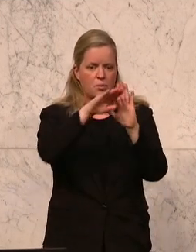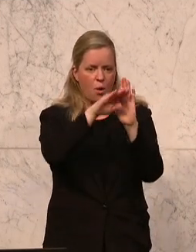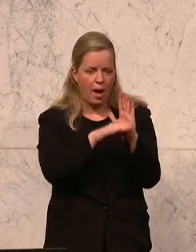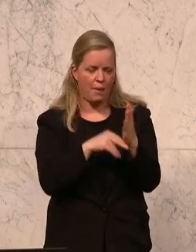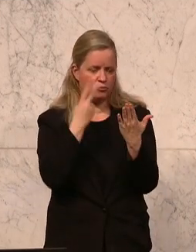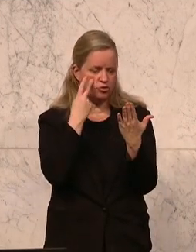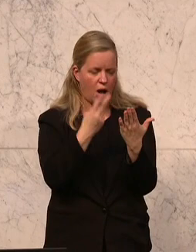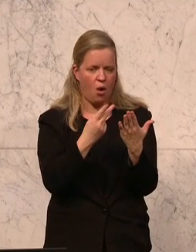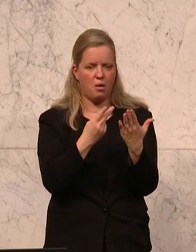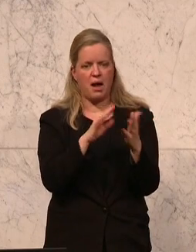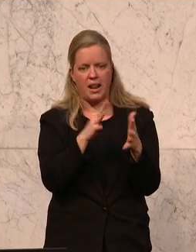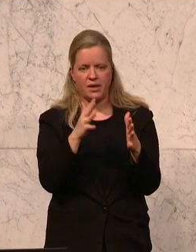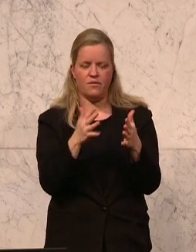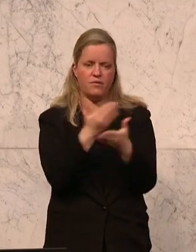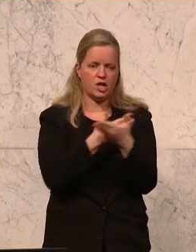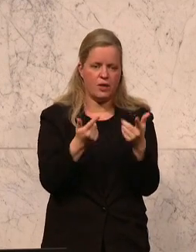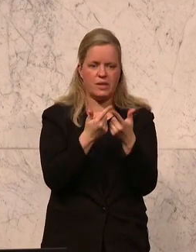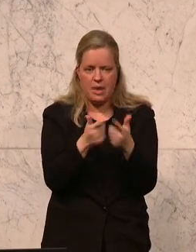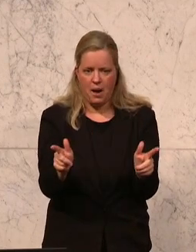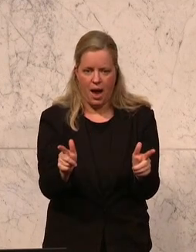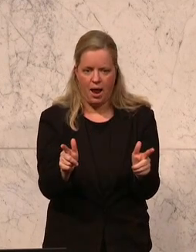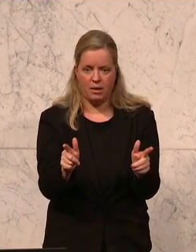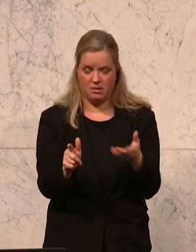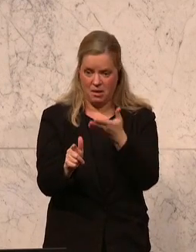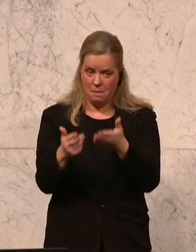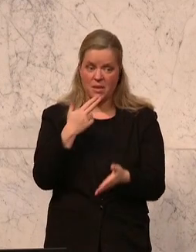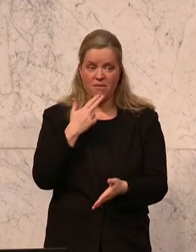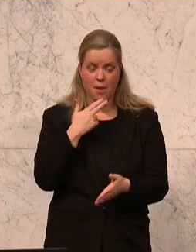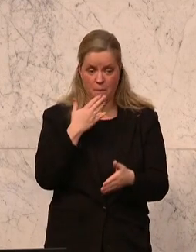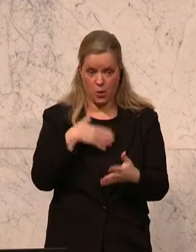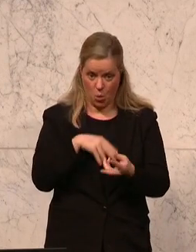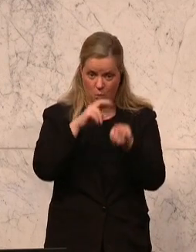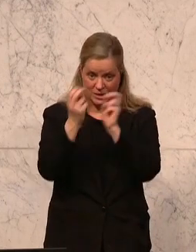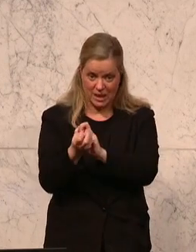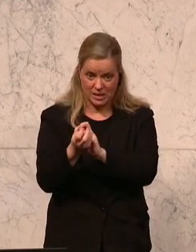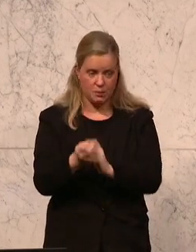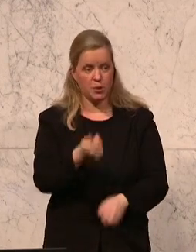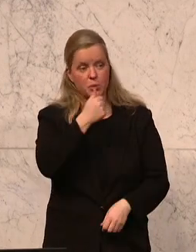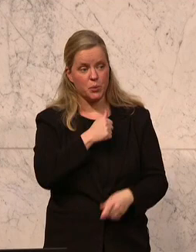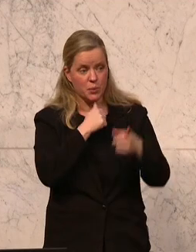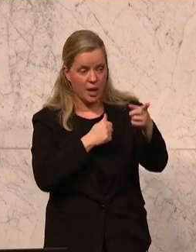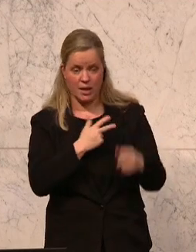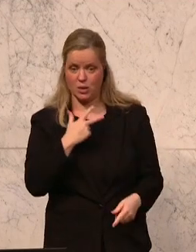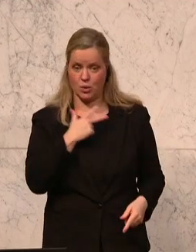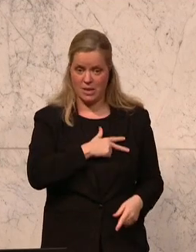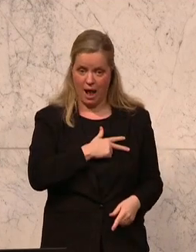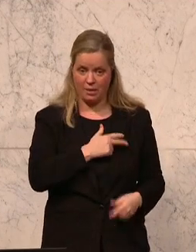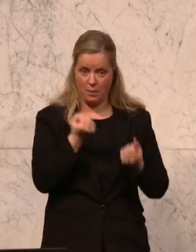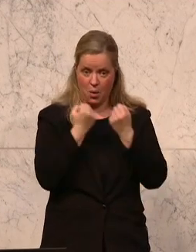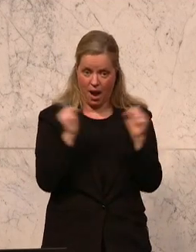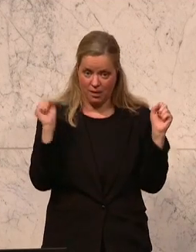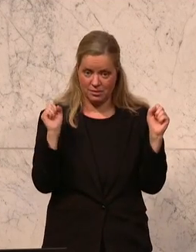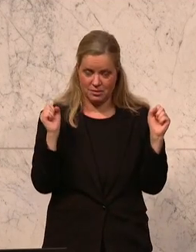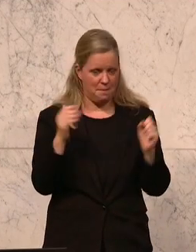wirtschaftsliberal, dann frage ich mich auch, mit wem wollen Sie das umsetzen? Mit den Grünen, mit den Sozialdemokraten, das kann sich meines